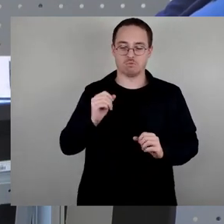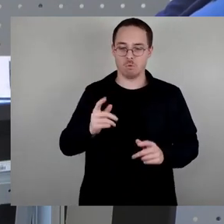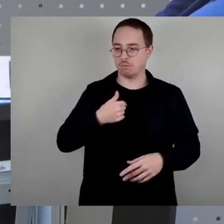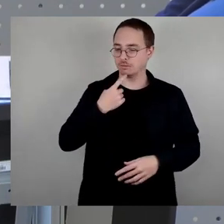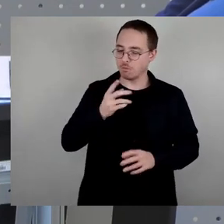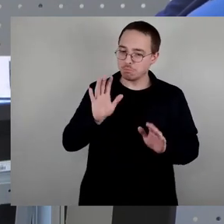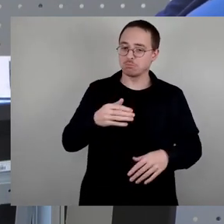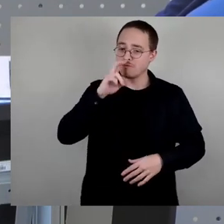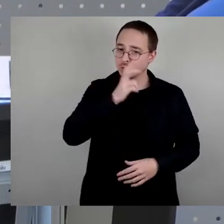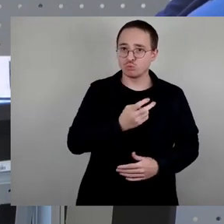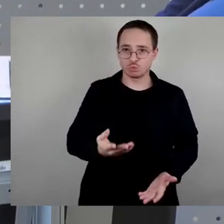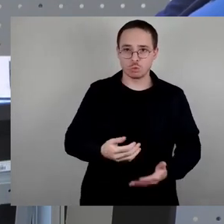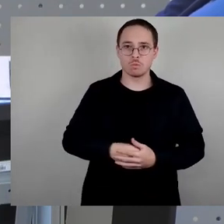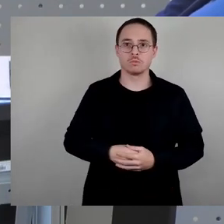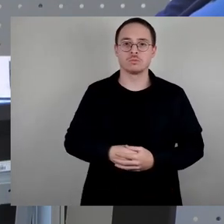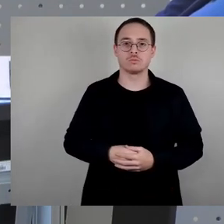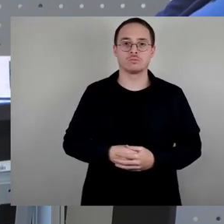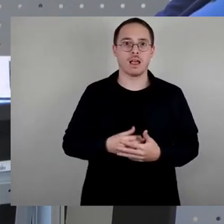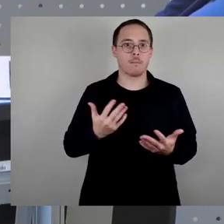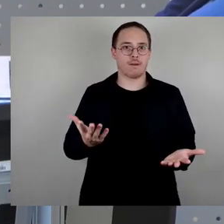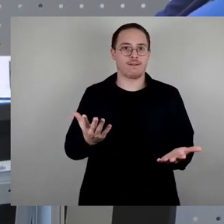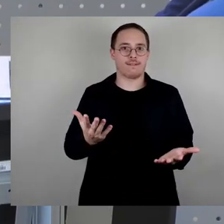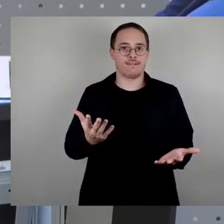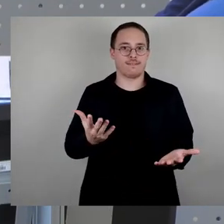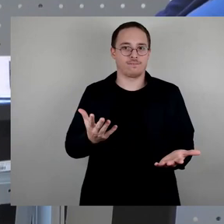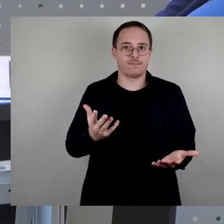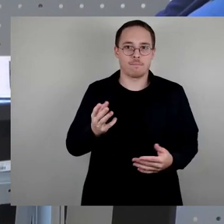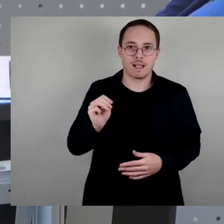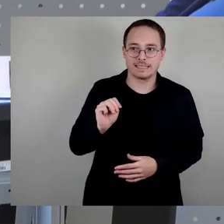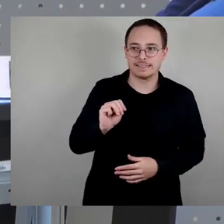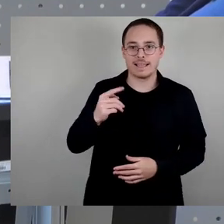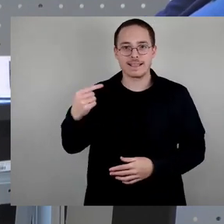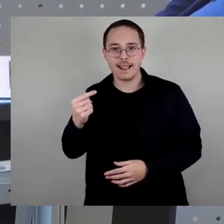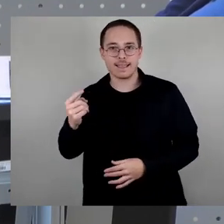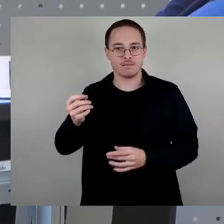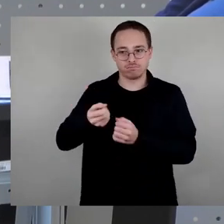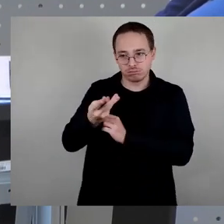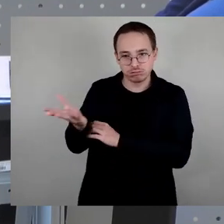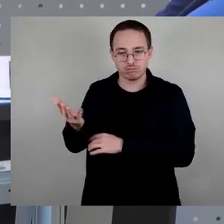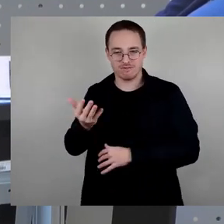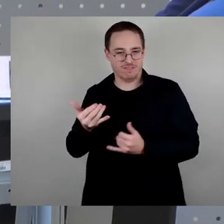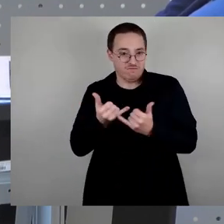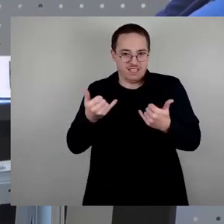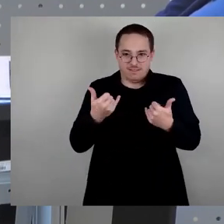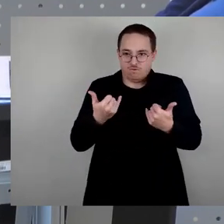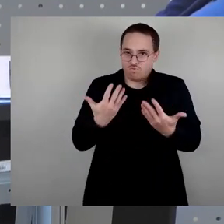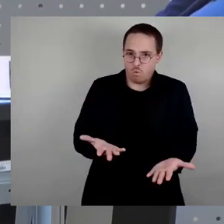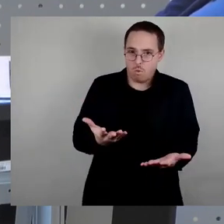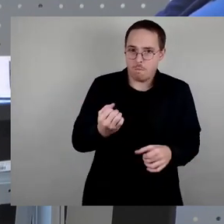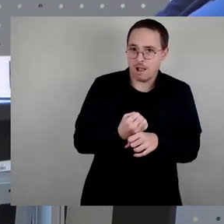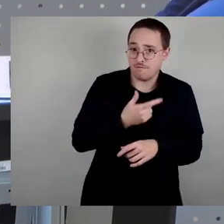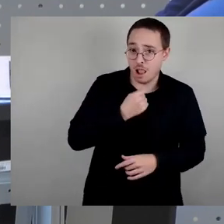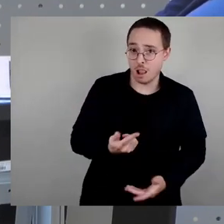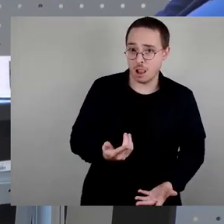Aber wie wollen Pinky the Brain Pinkert, Mankini, Gilke und Co. denn nun Würde erlangen? Sie wollen den Kloeingang